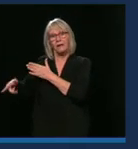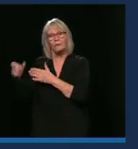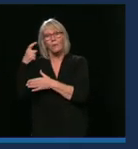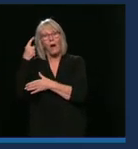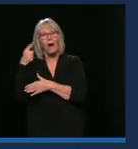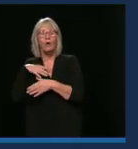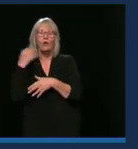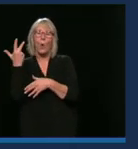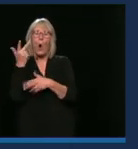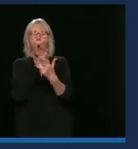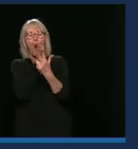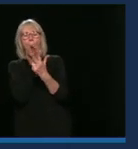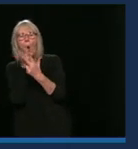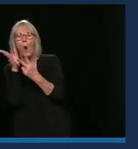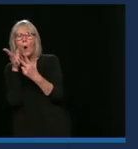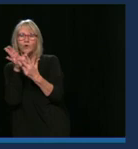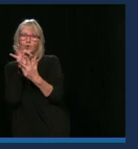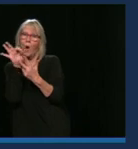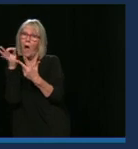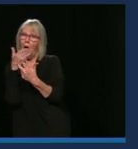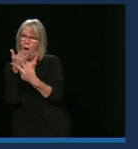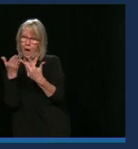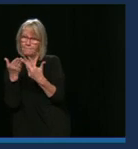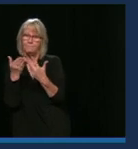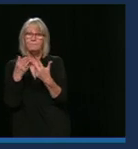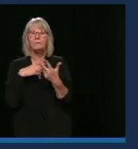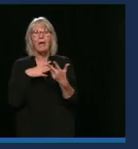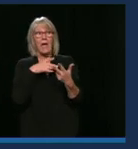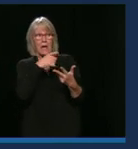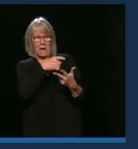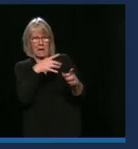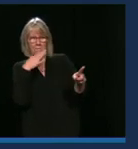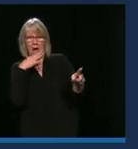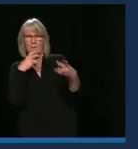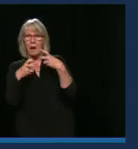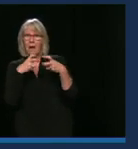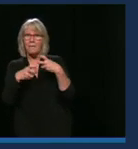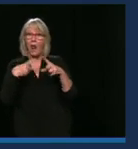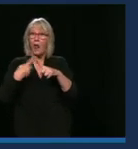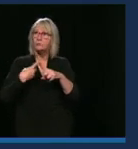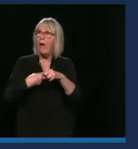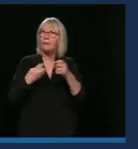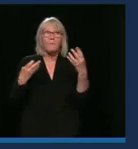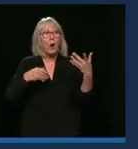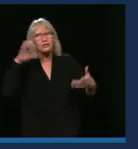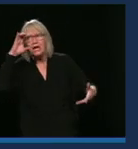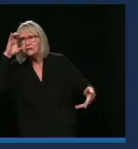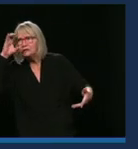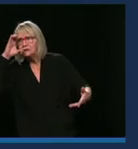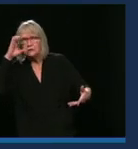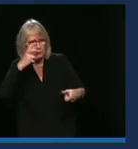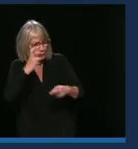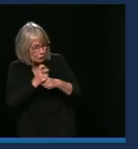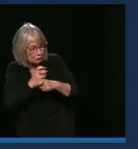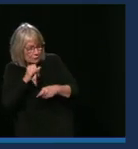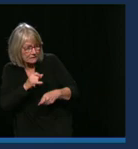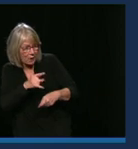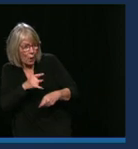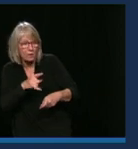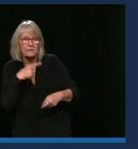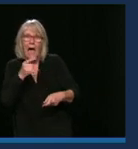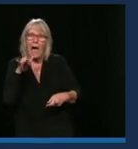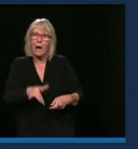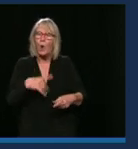si la problématique est si criante de trouver un logement, Mme la Présidente, c'est parce qu'il manque d'offres de logement.